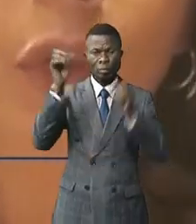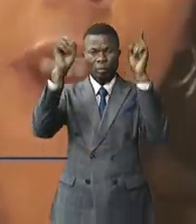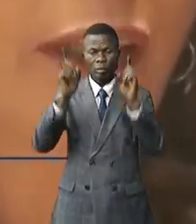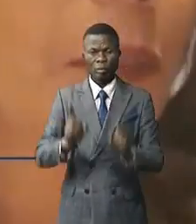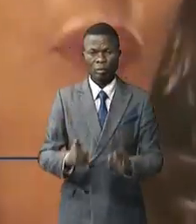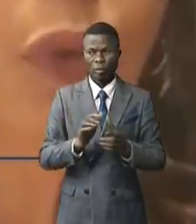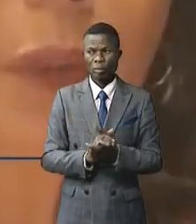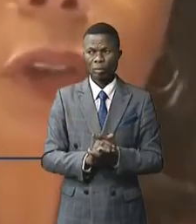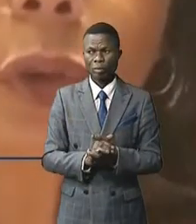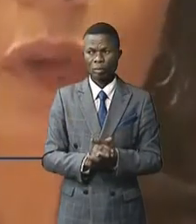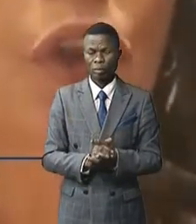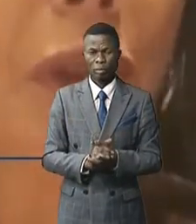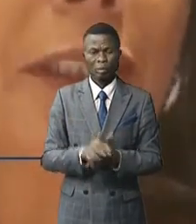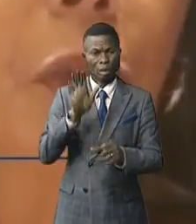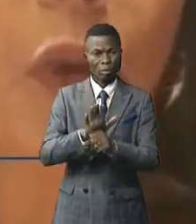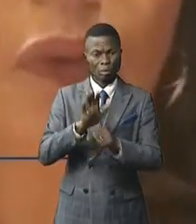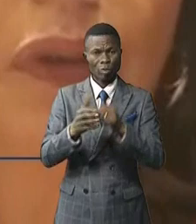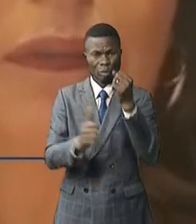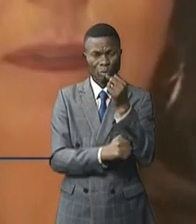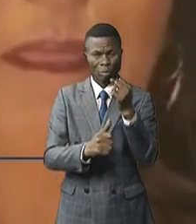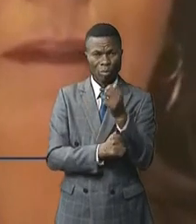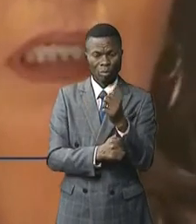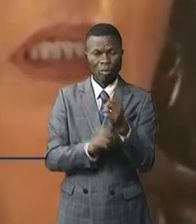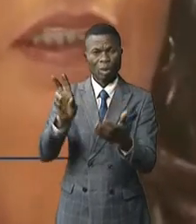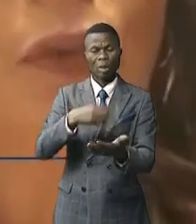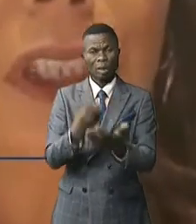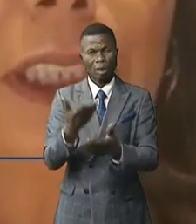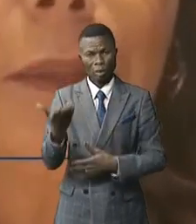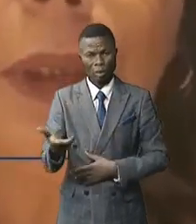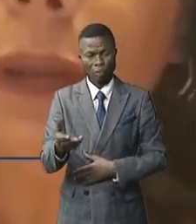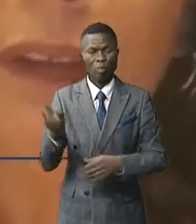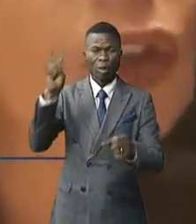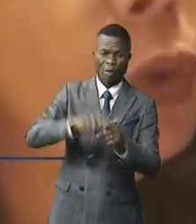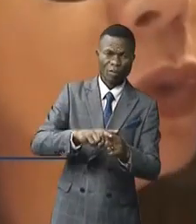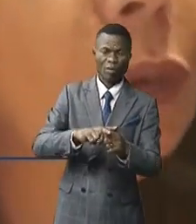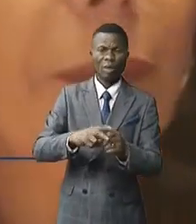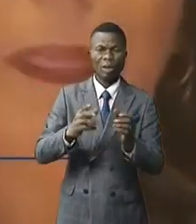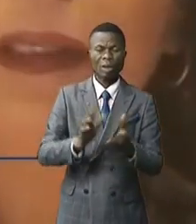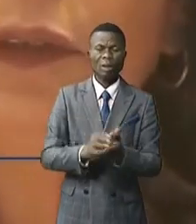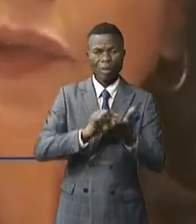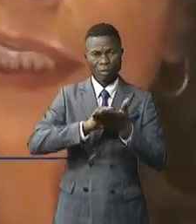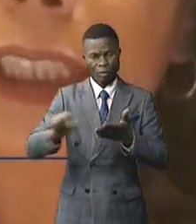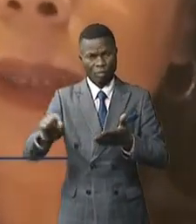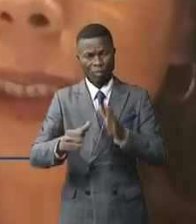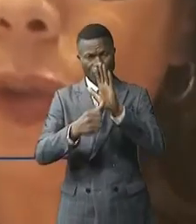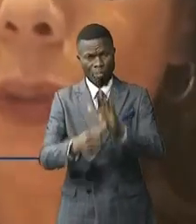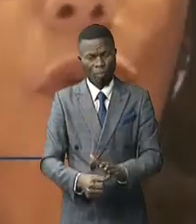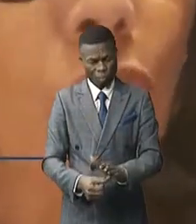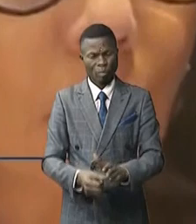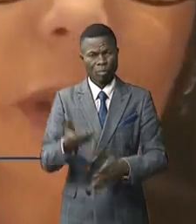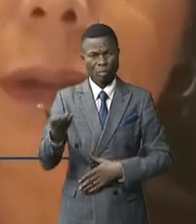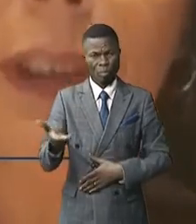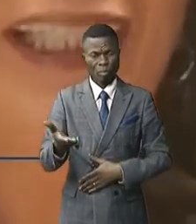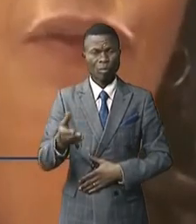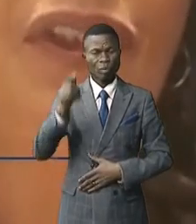en tout cas un bon nombre d'entre eux, sont laissées pour compte. Elles sont victimes d'exclusions, de discriminations,